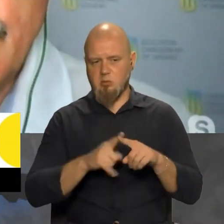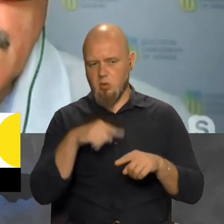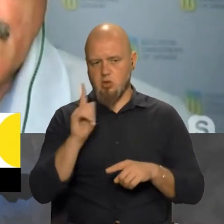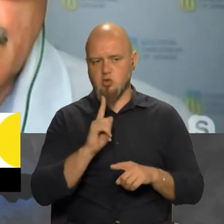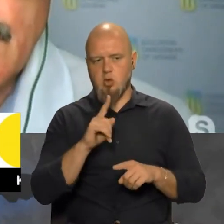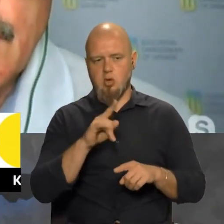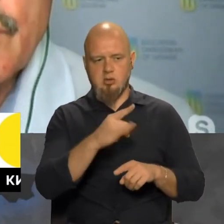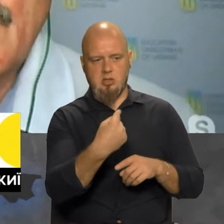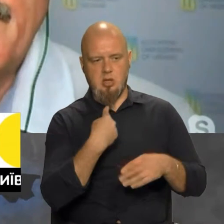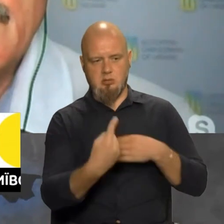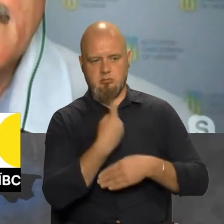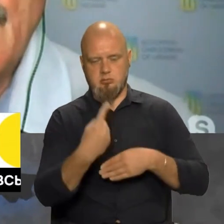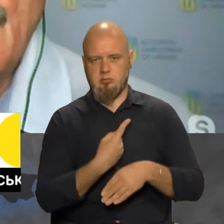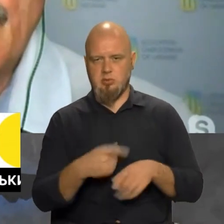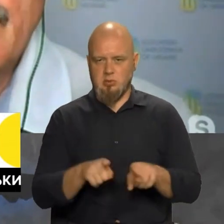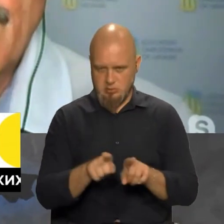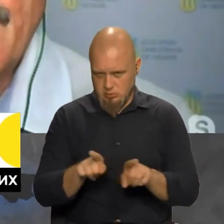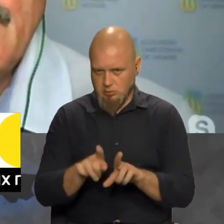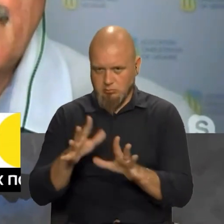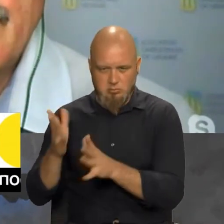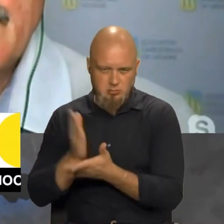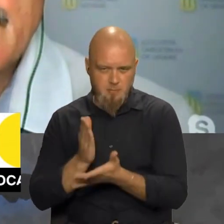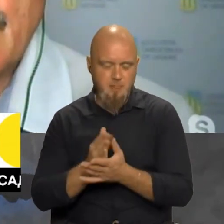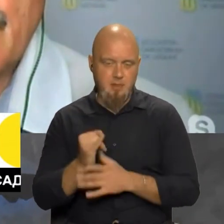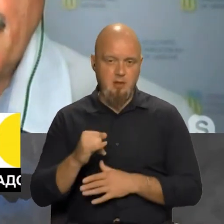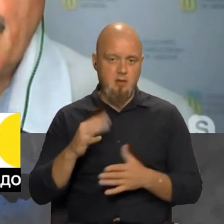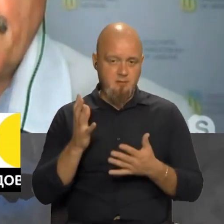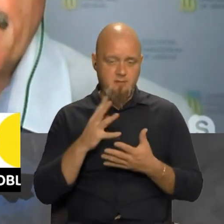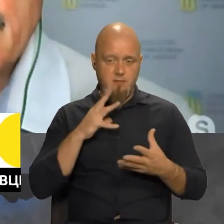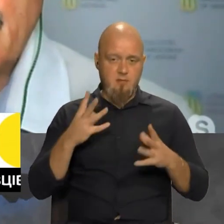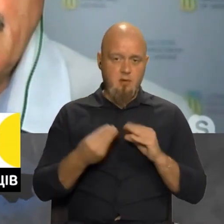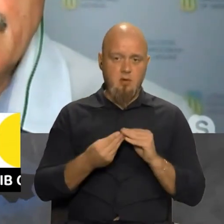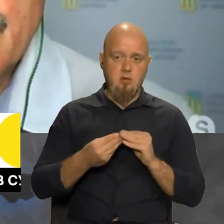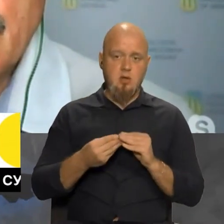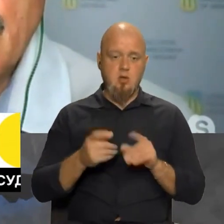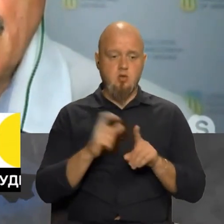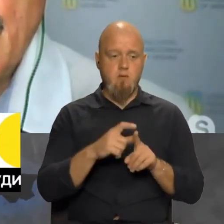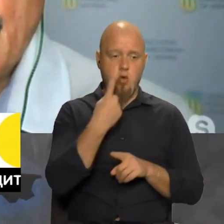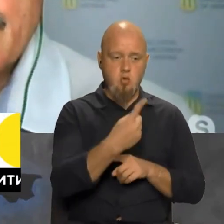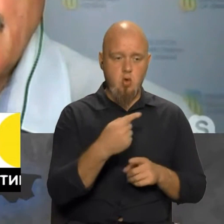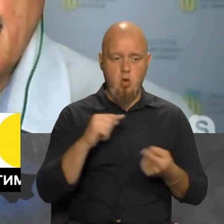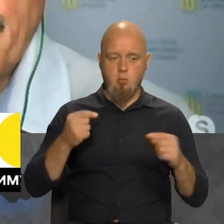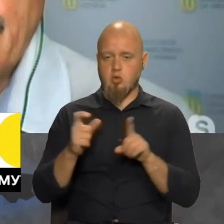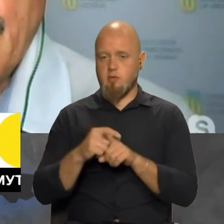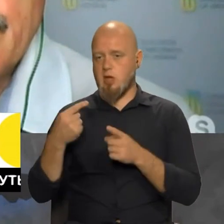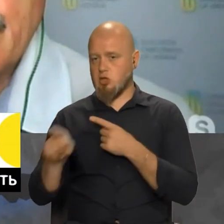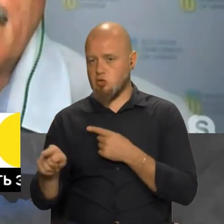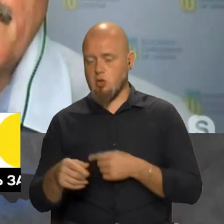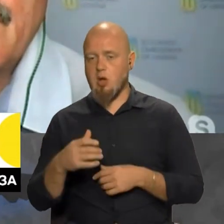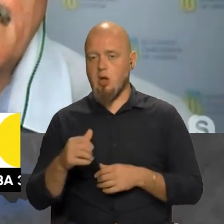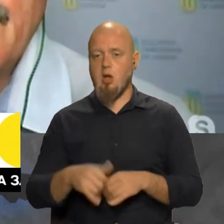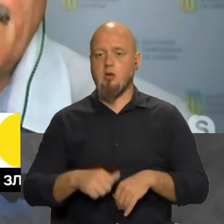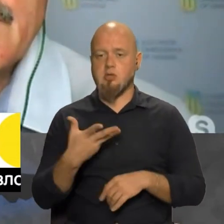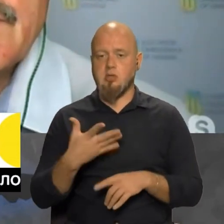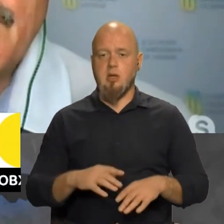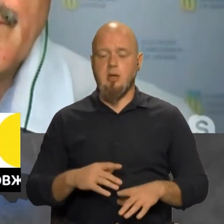що дитина його цькує. Таке також страпляється. І виходить слово одного проти слова іншого. А оскільки перевага